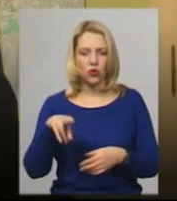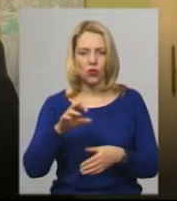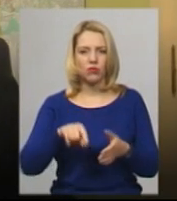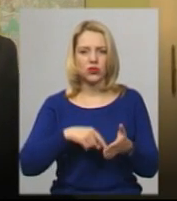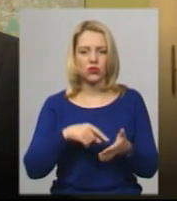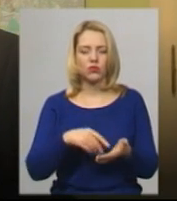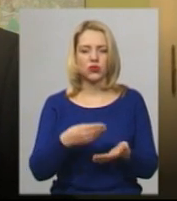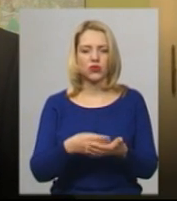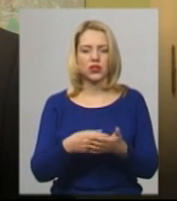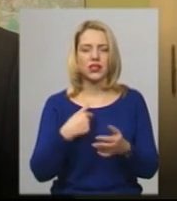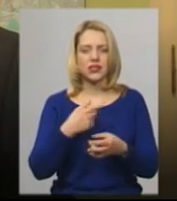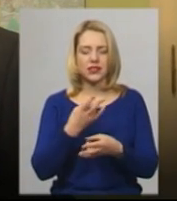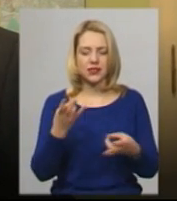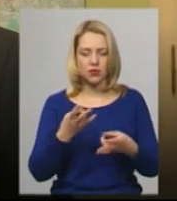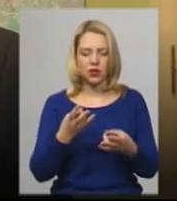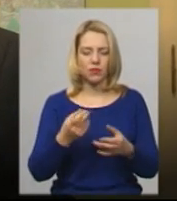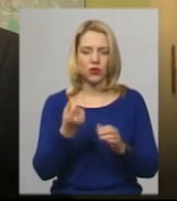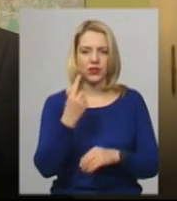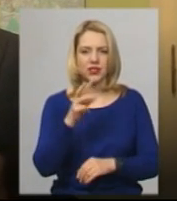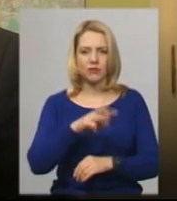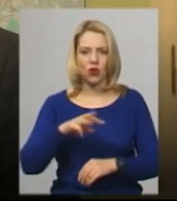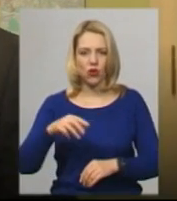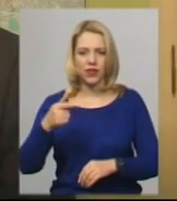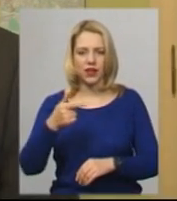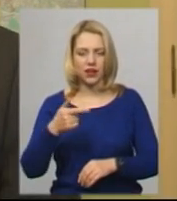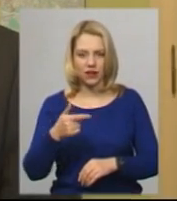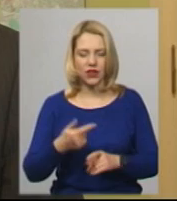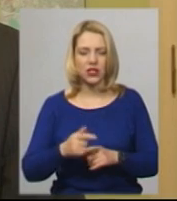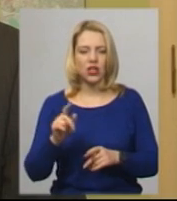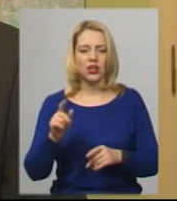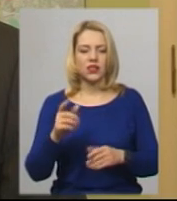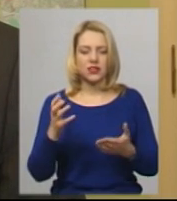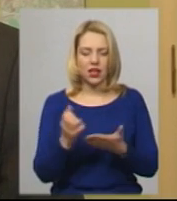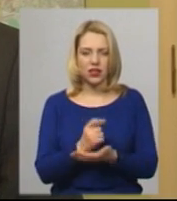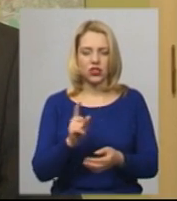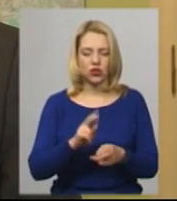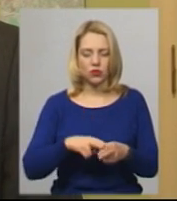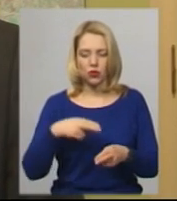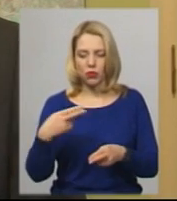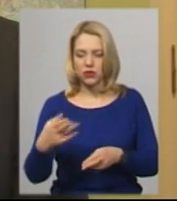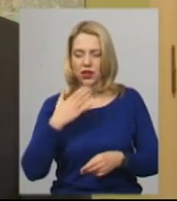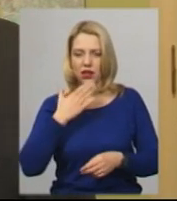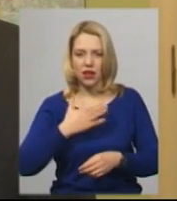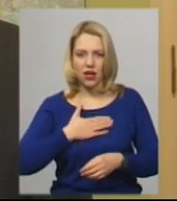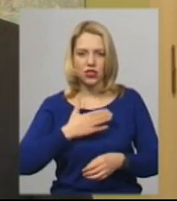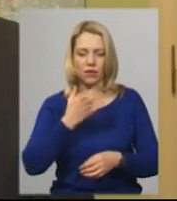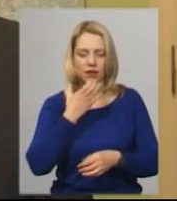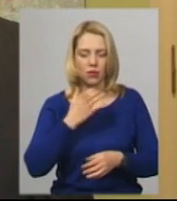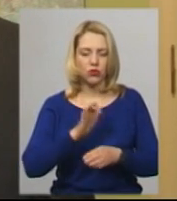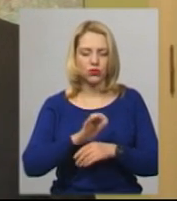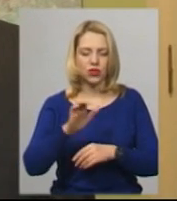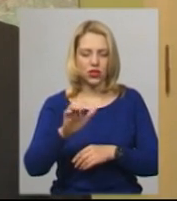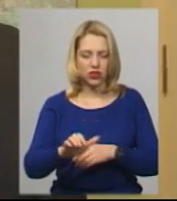11 мільйонів гривень зараз знайти, щоб компенсувати нашим теплопостачальним підприємствам, теплокоммунерно